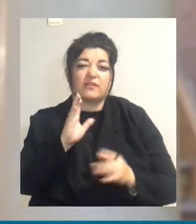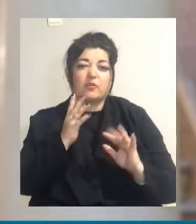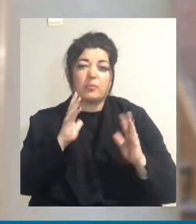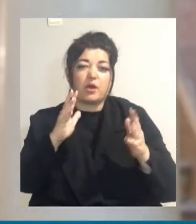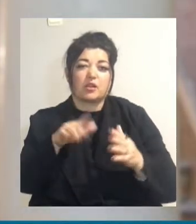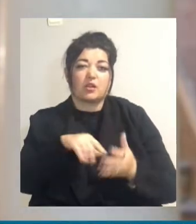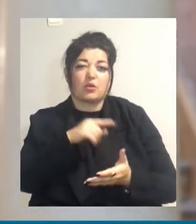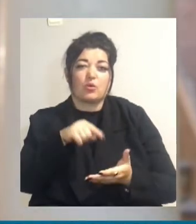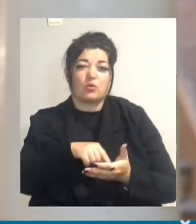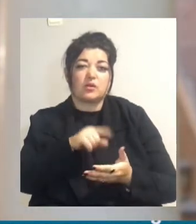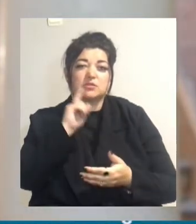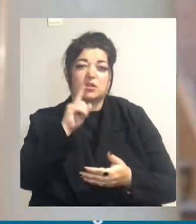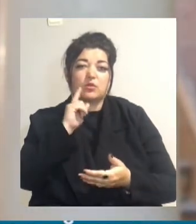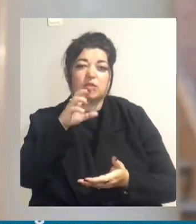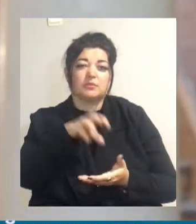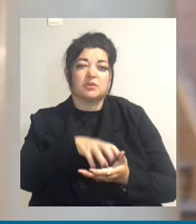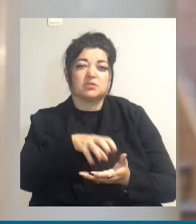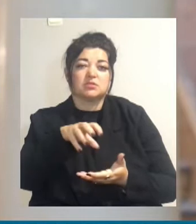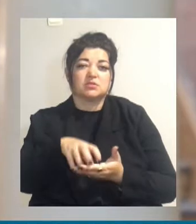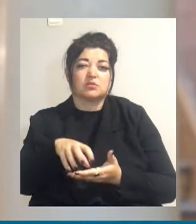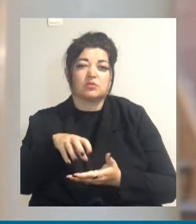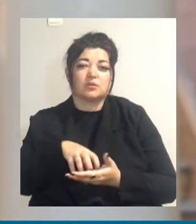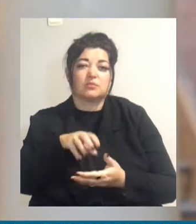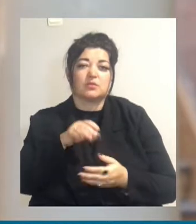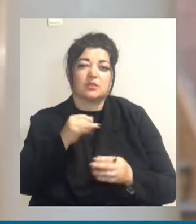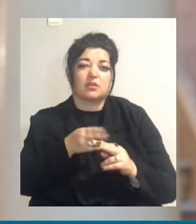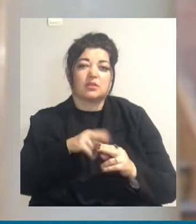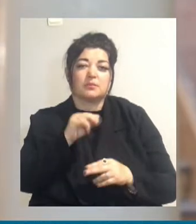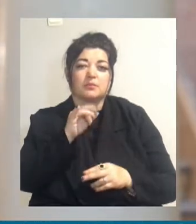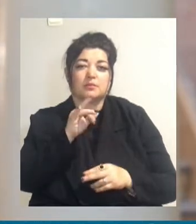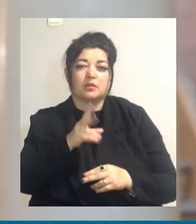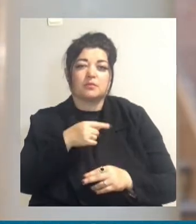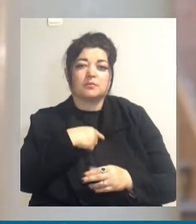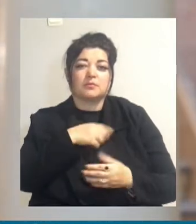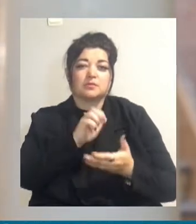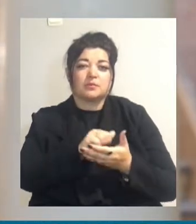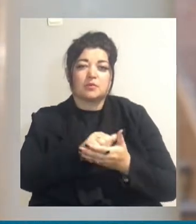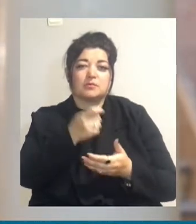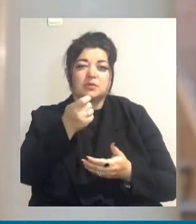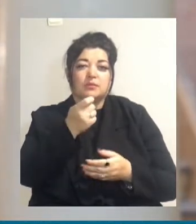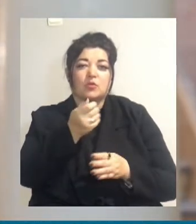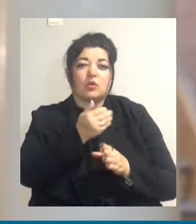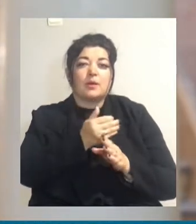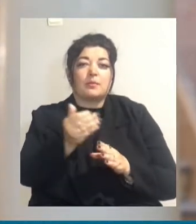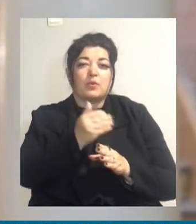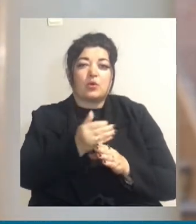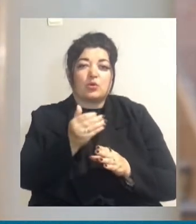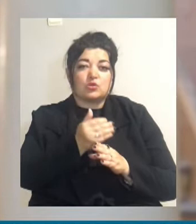Зеленими зонами і парками ми займемося вже знову позже. Of these